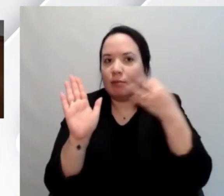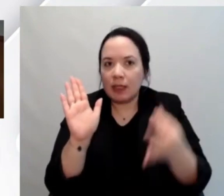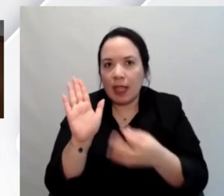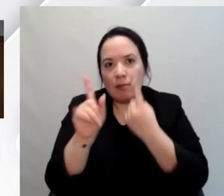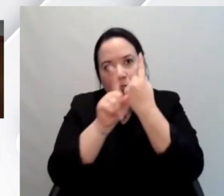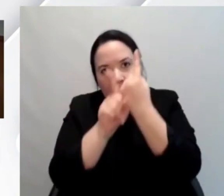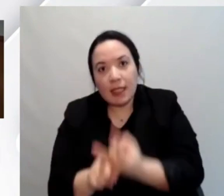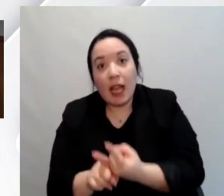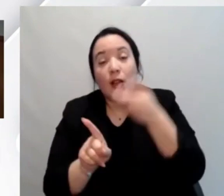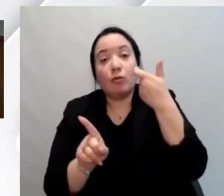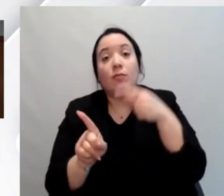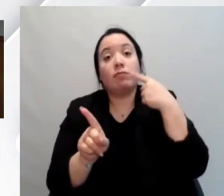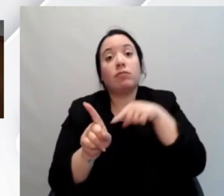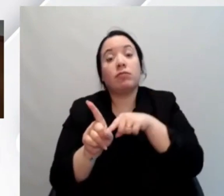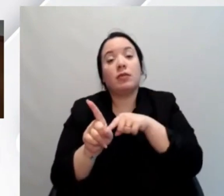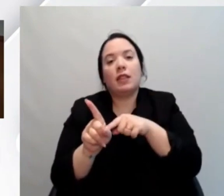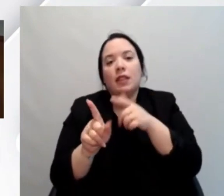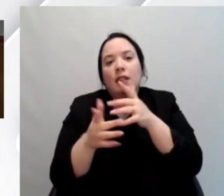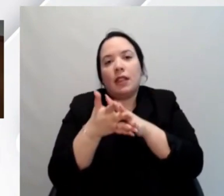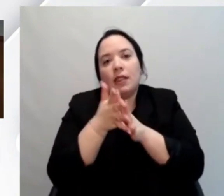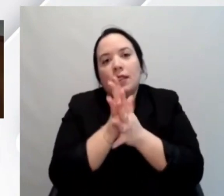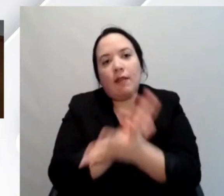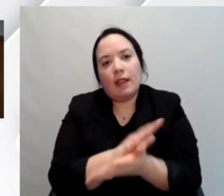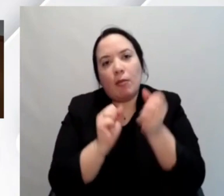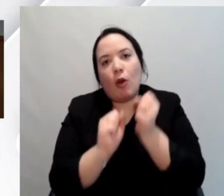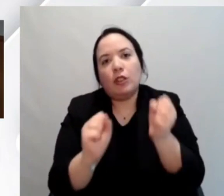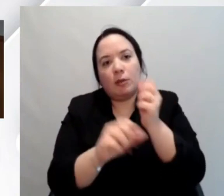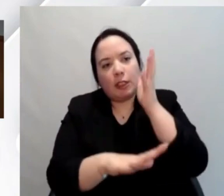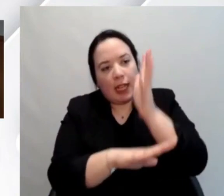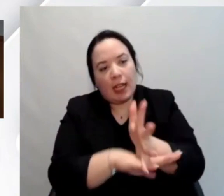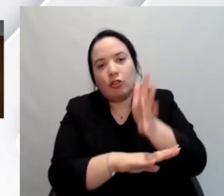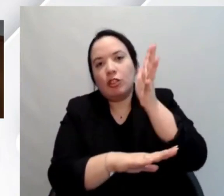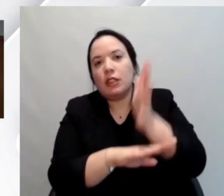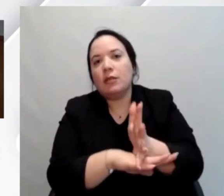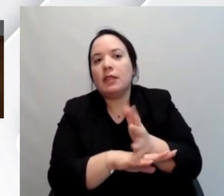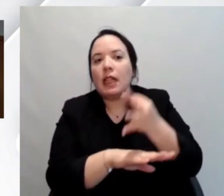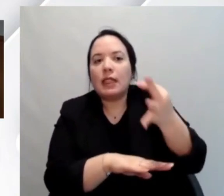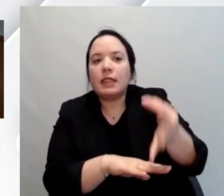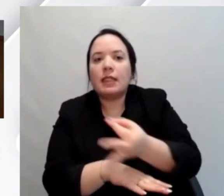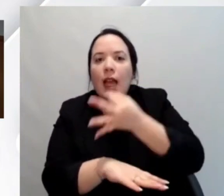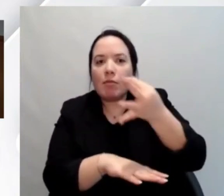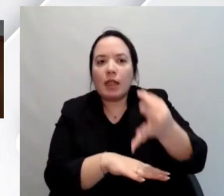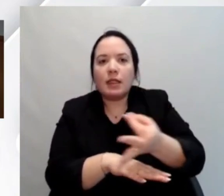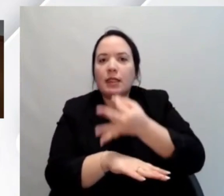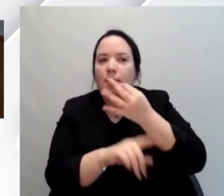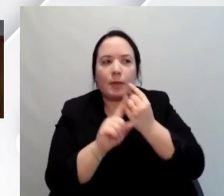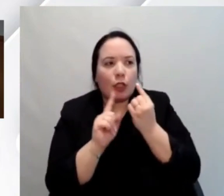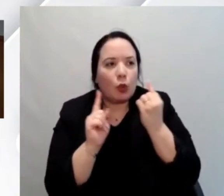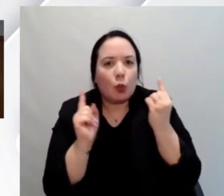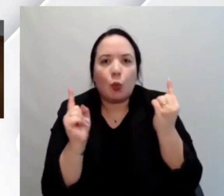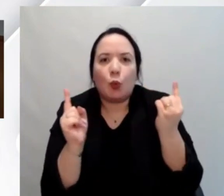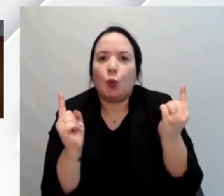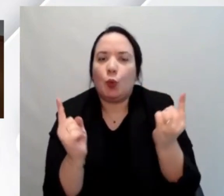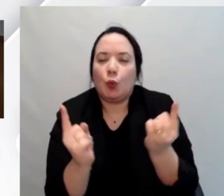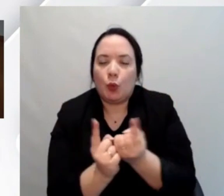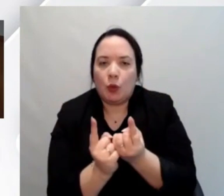per far sì che l'accessibilità sia sempre più alla portata alla portata di tutti